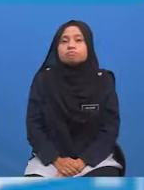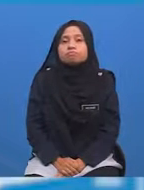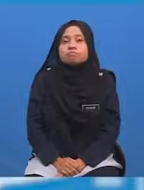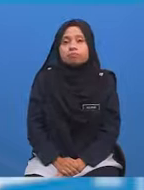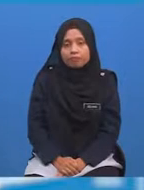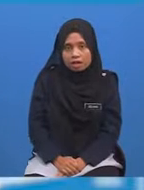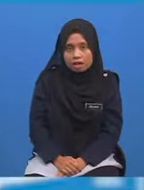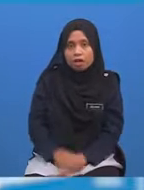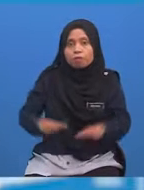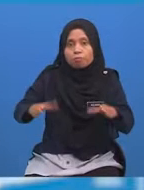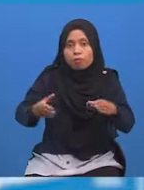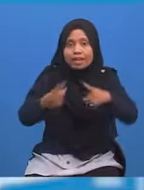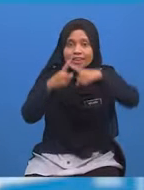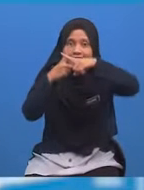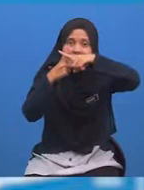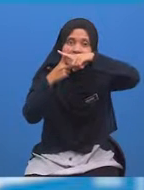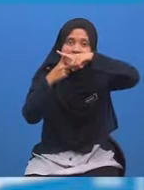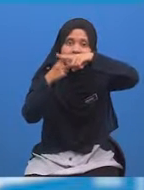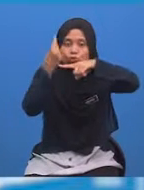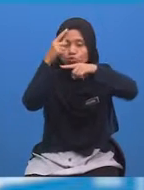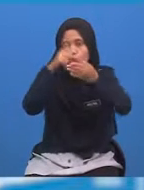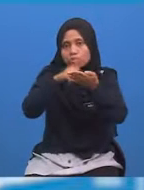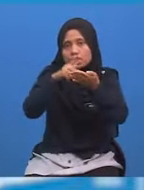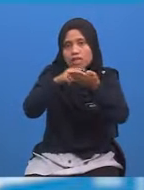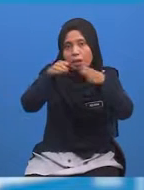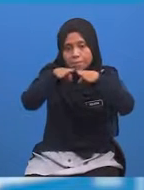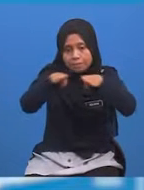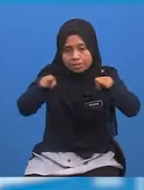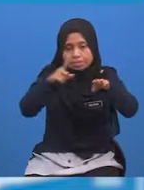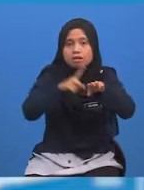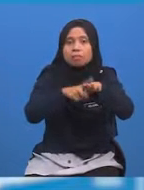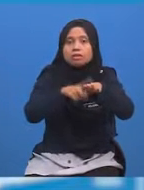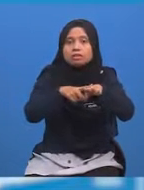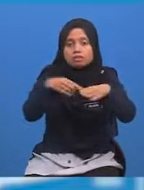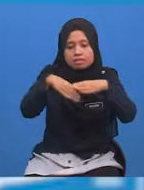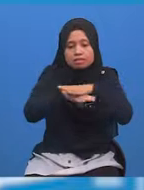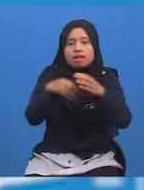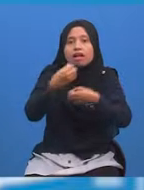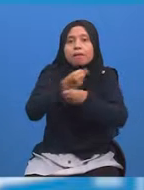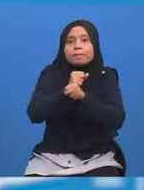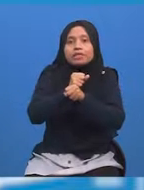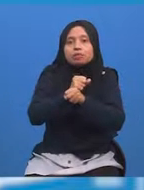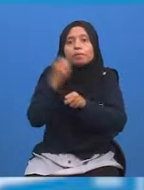Bina ruangan T Untuk mengira beza masa dalam bentuk lazim